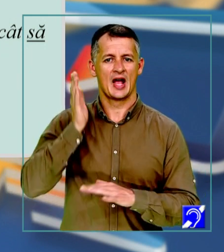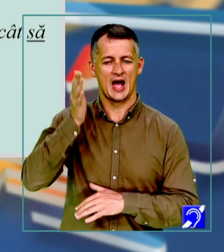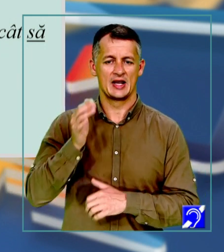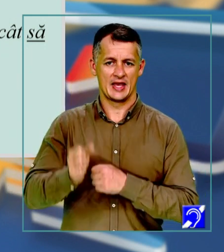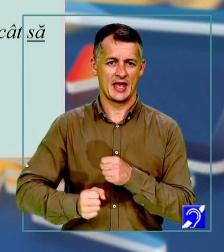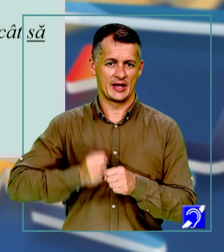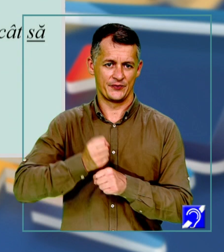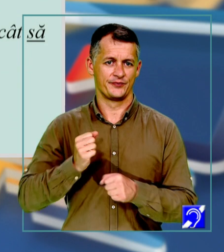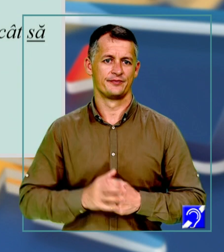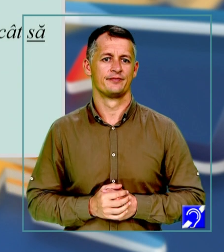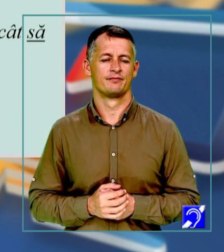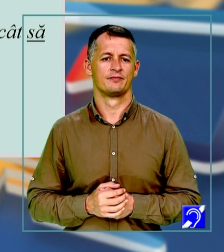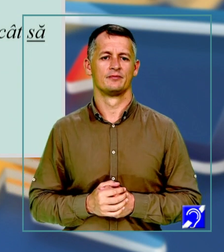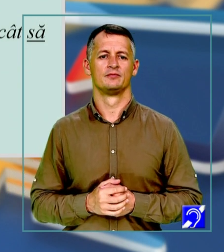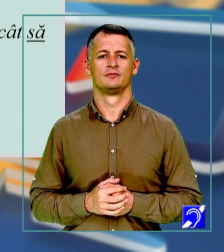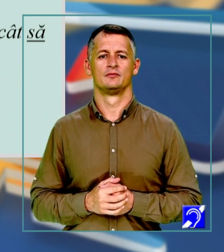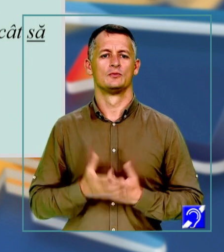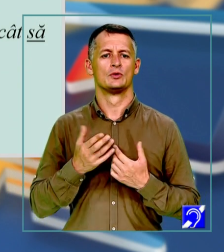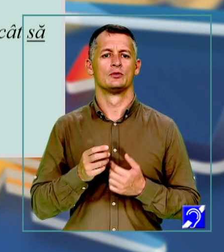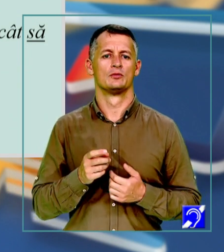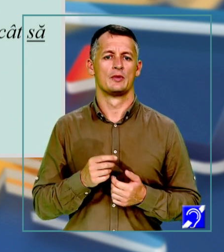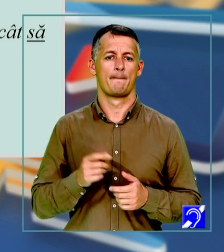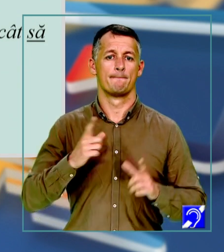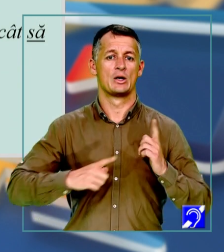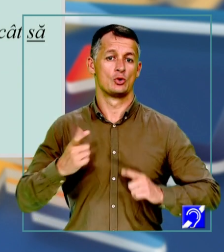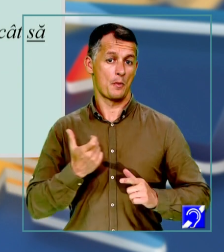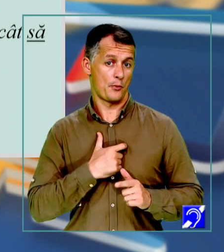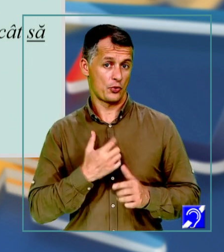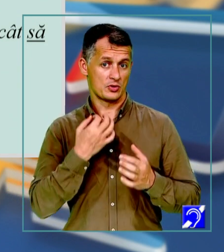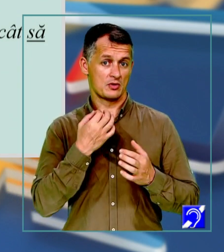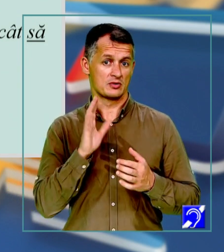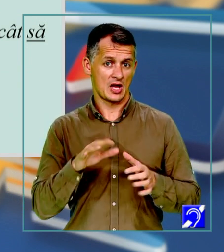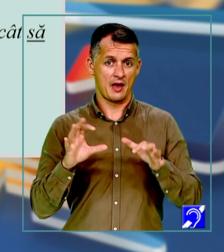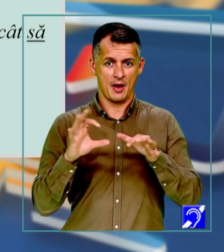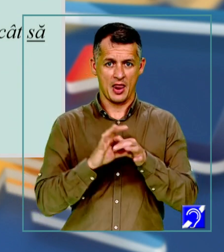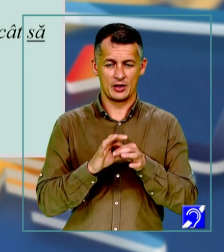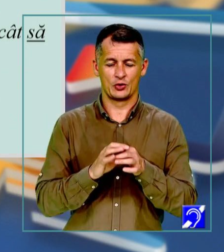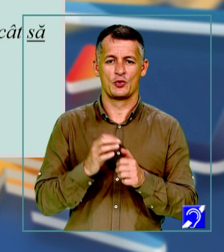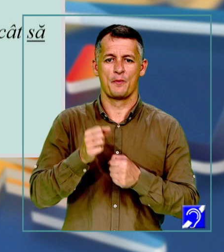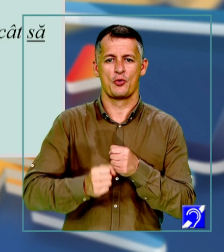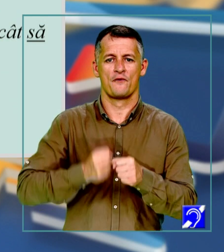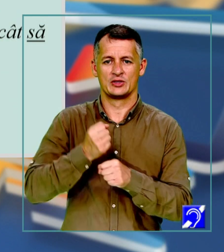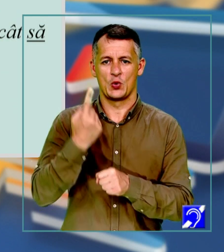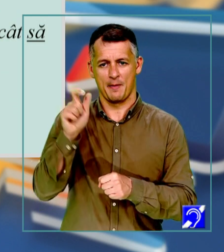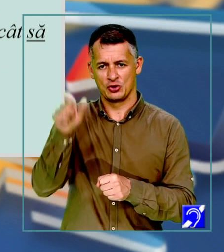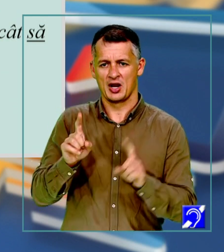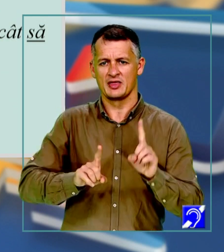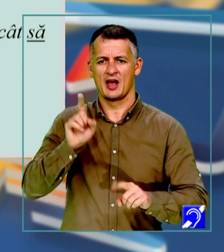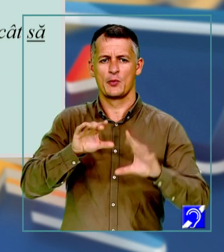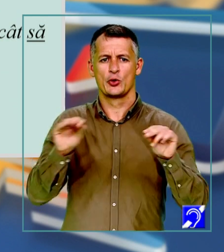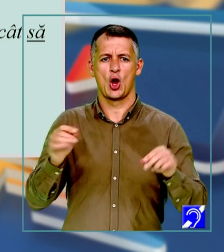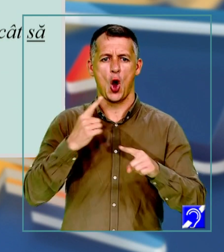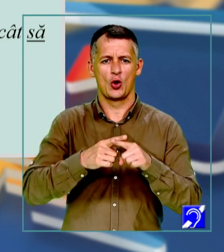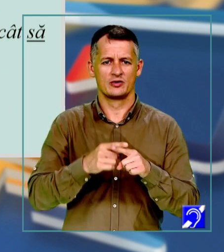Merg din nou la text. Ce aflu de aici? Pasiunile pot avea legătură cu profesia unei persoane. Chiar dacă de foarte